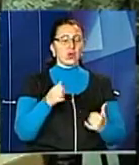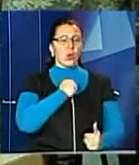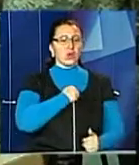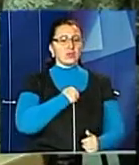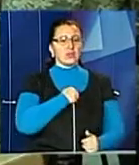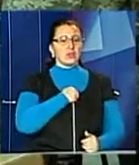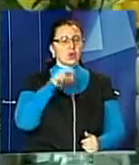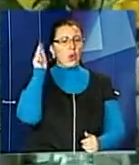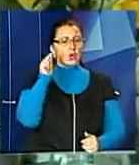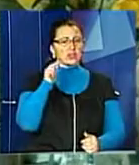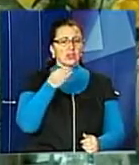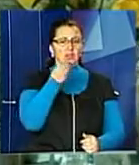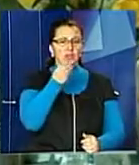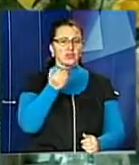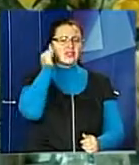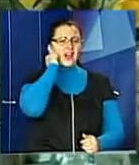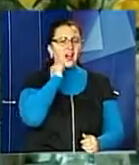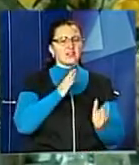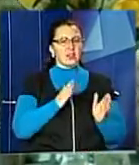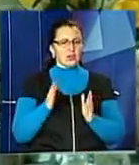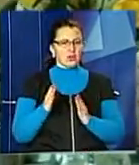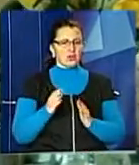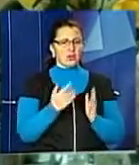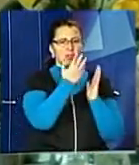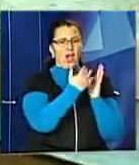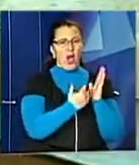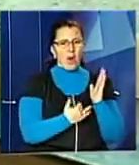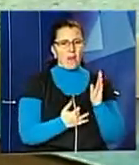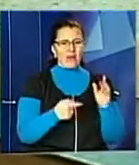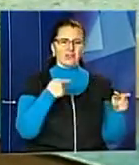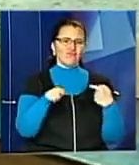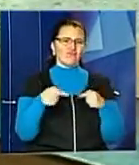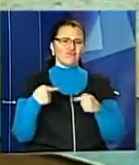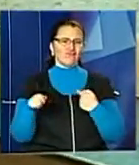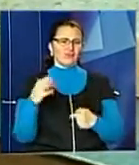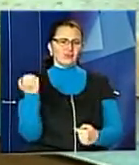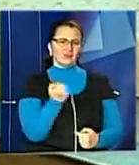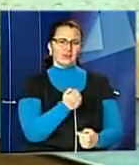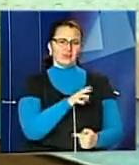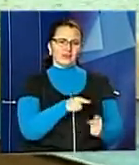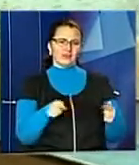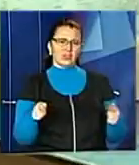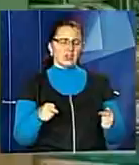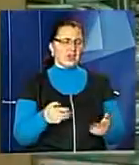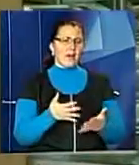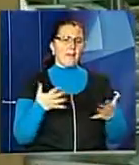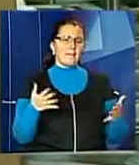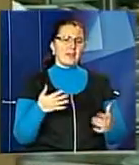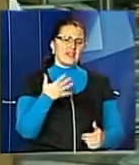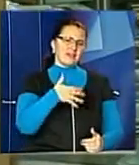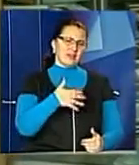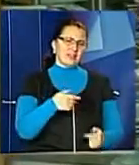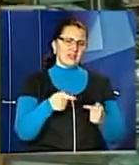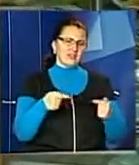харчуються за старою системою, тому в меню впродовж тижня особливо не відрізняється, адже в переліку не більше півсотні найменувань продуктів.